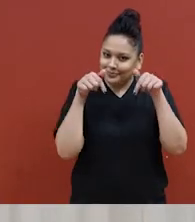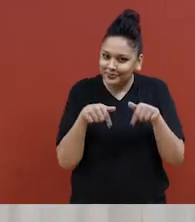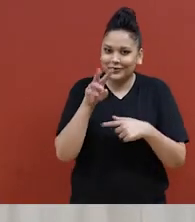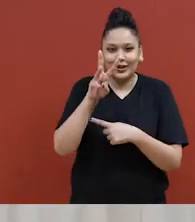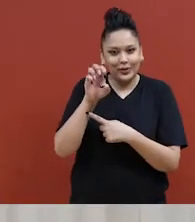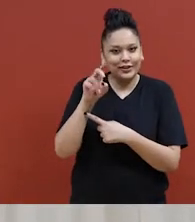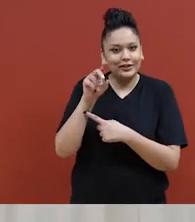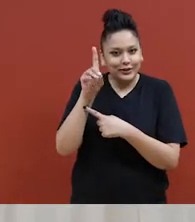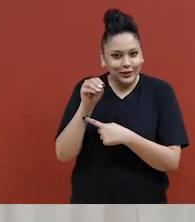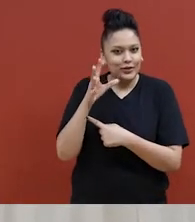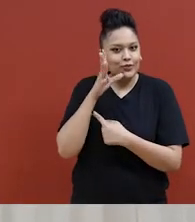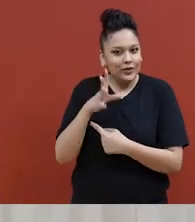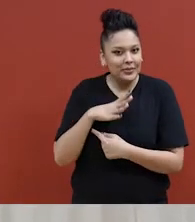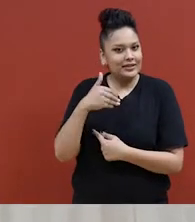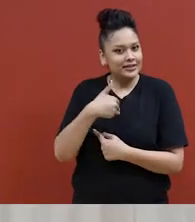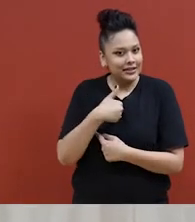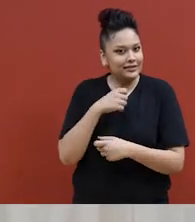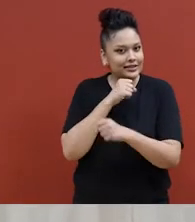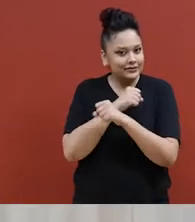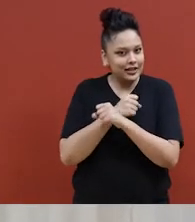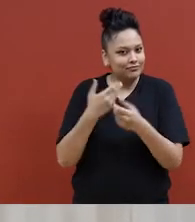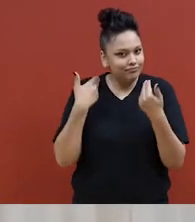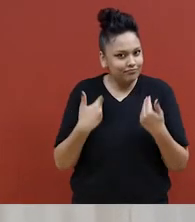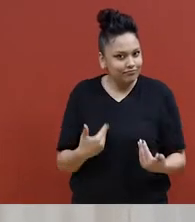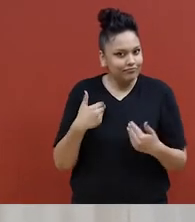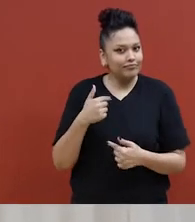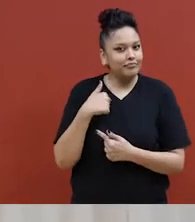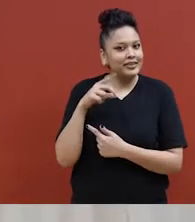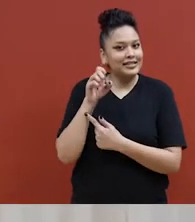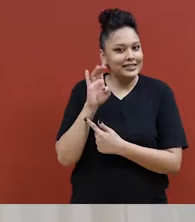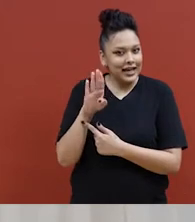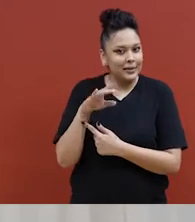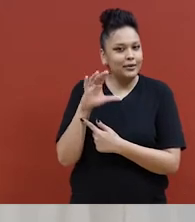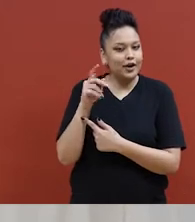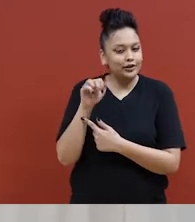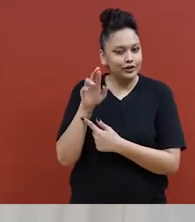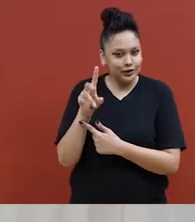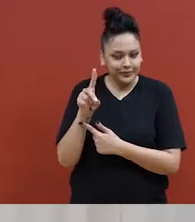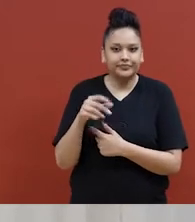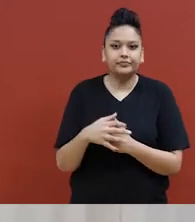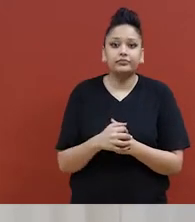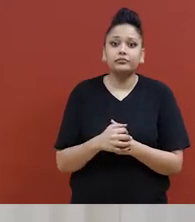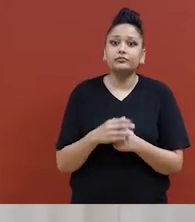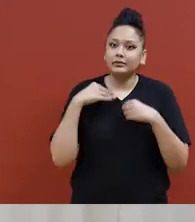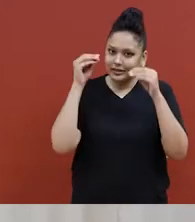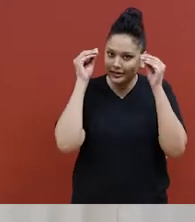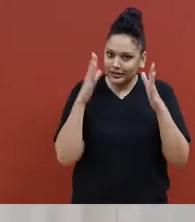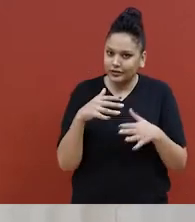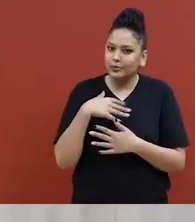Bienvenue à l'autodéfense pour femmes Wendo. Je m'appelle Deb Chard. Je suis instructrice et formatrice experte en Wendo.